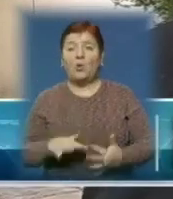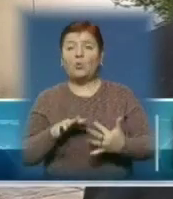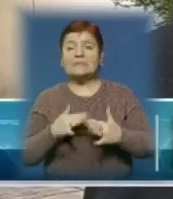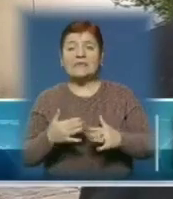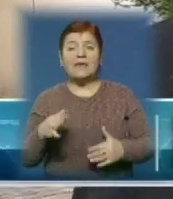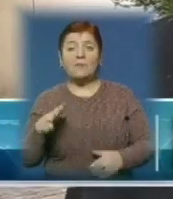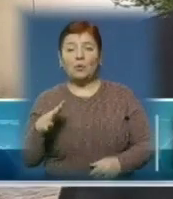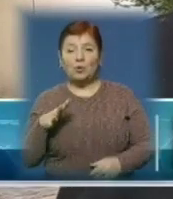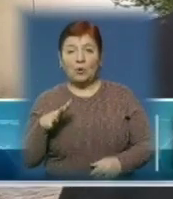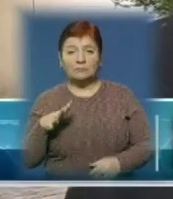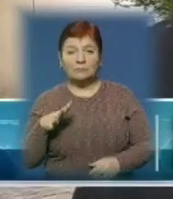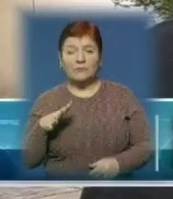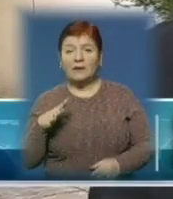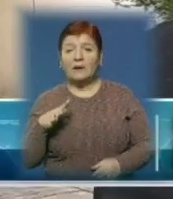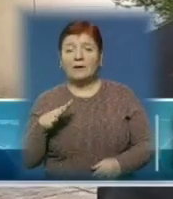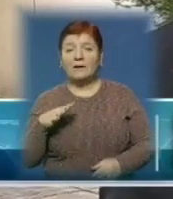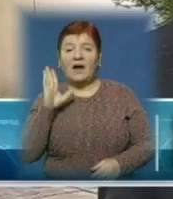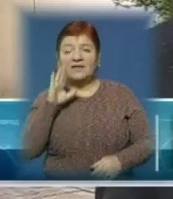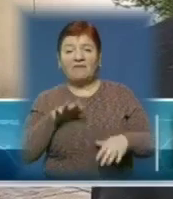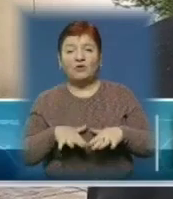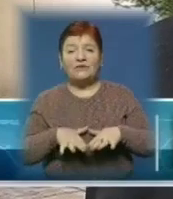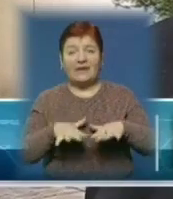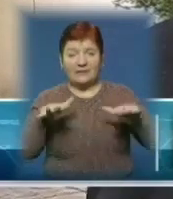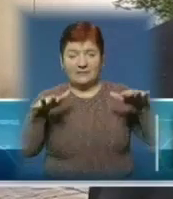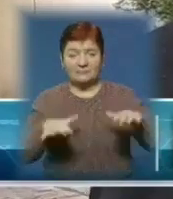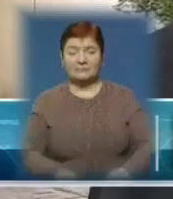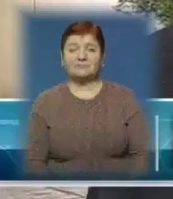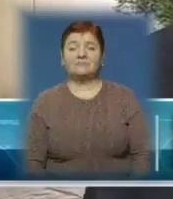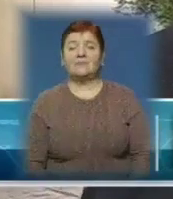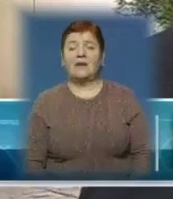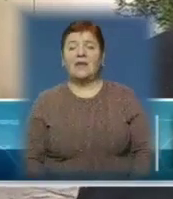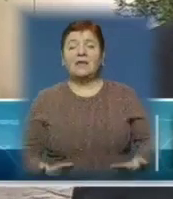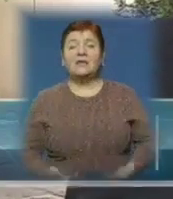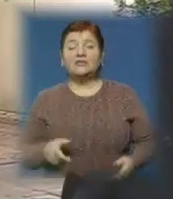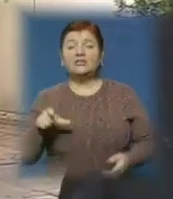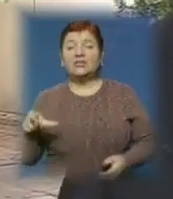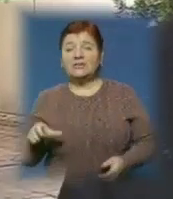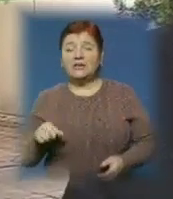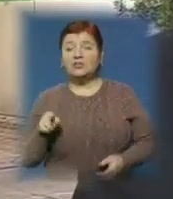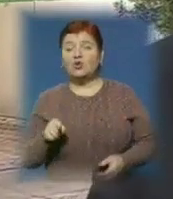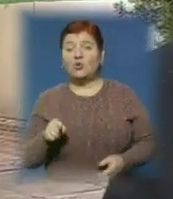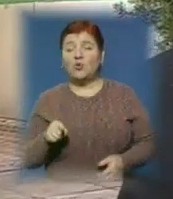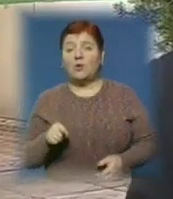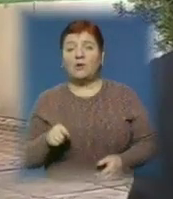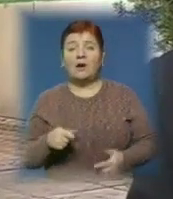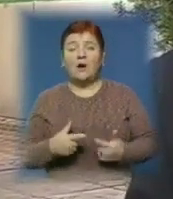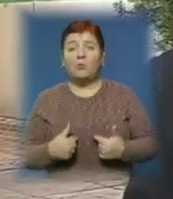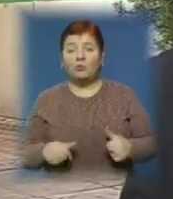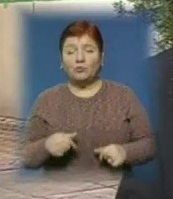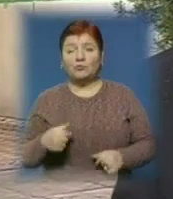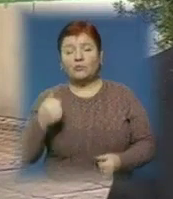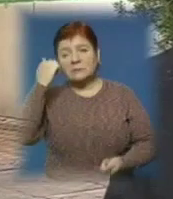було наводнення. І мешканці цього населеного пункту пам'ятають, що тоді було.